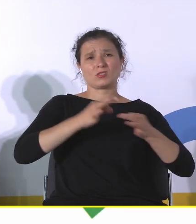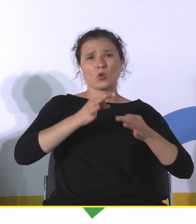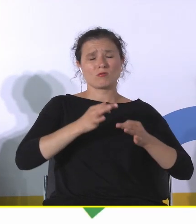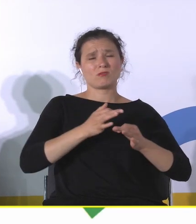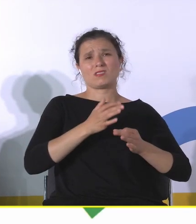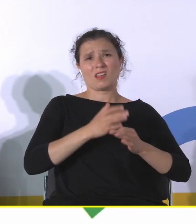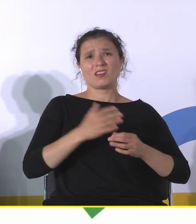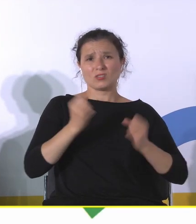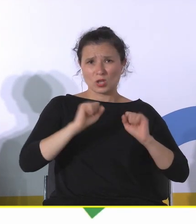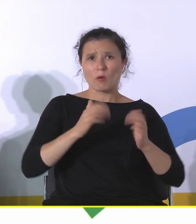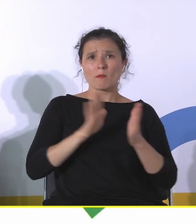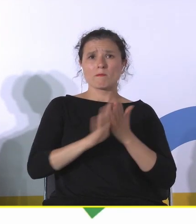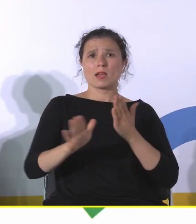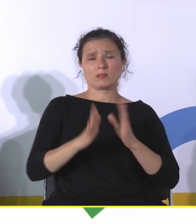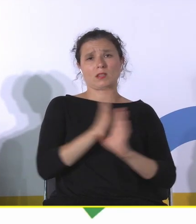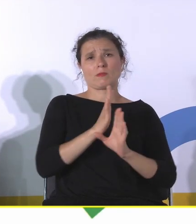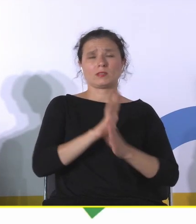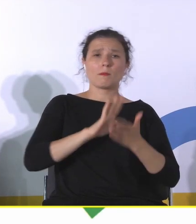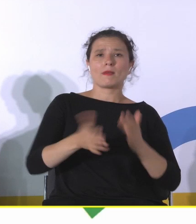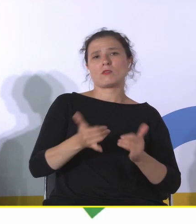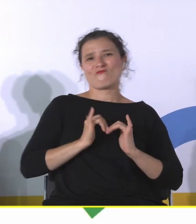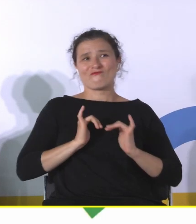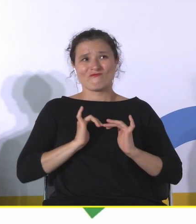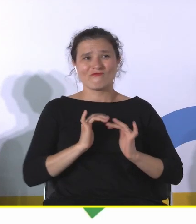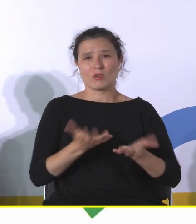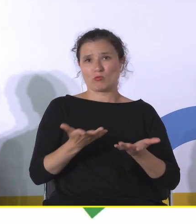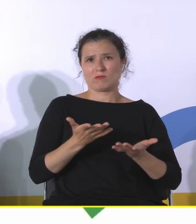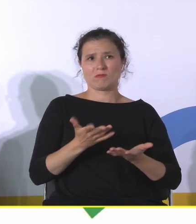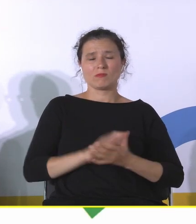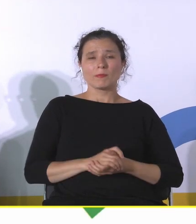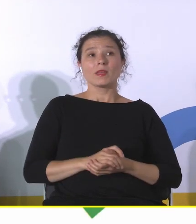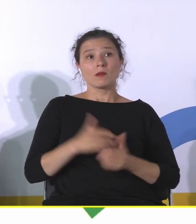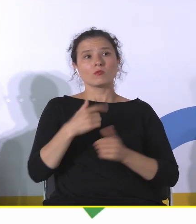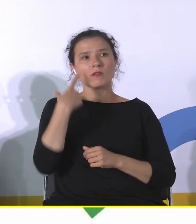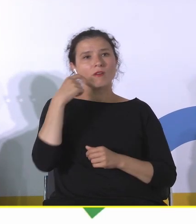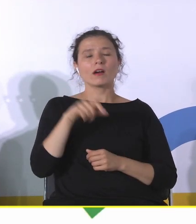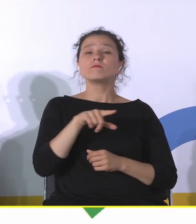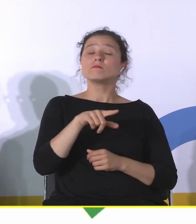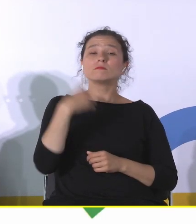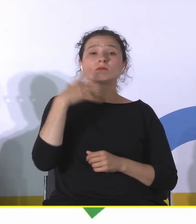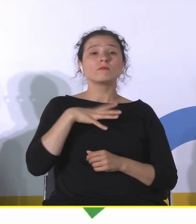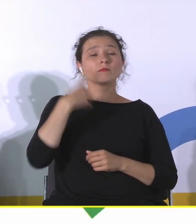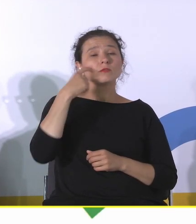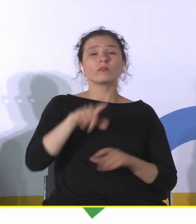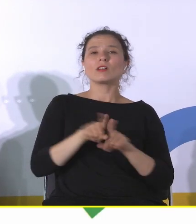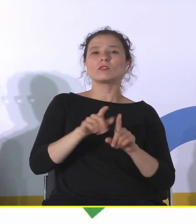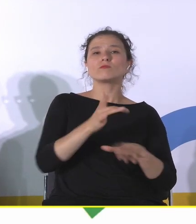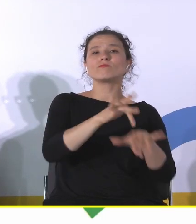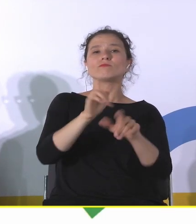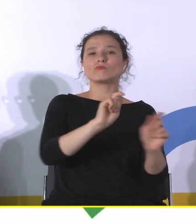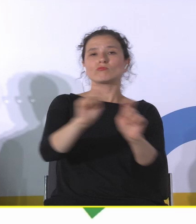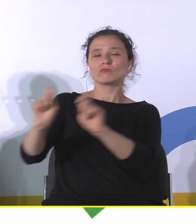udogodnień i może wartałoby, żeby na to zwrócić uwagę, a przede wszystkim uwrażliwić i właścicieli użytkowników